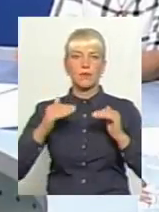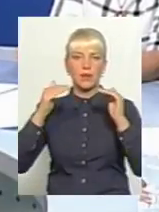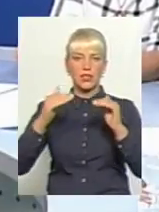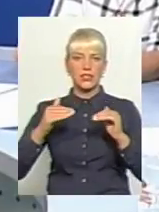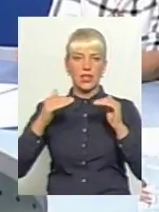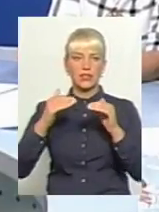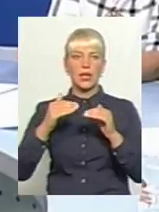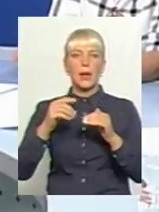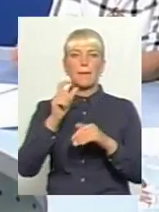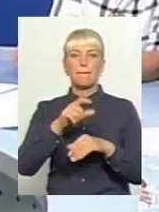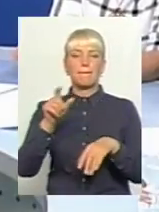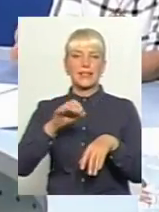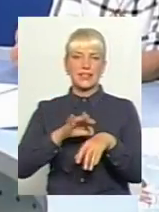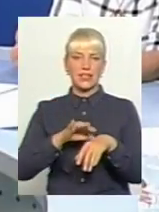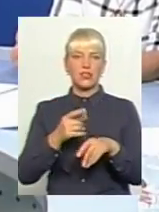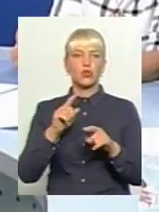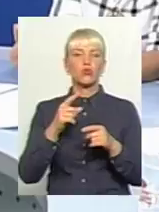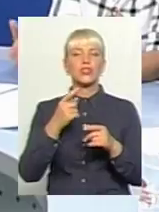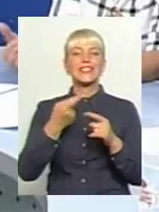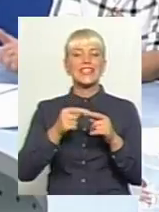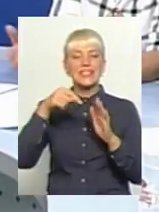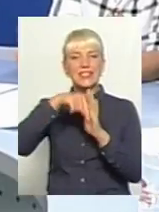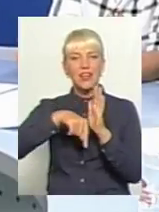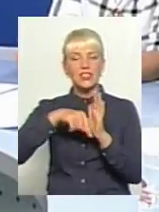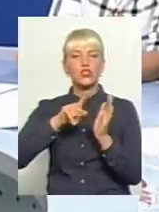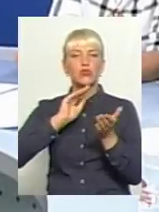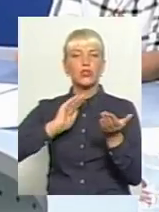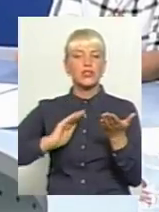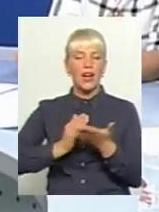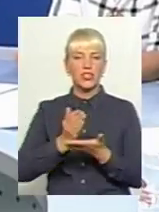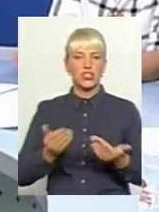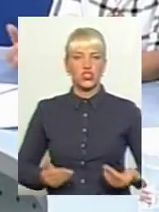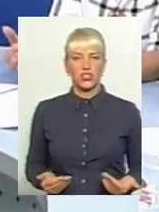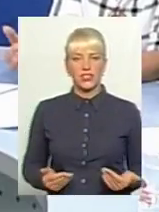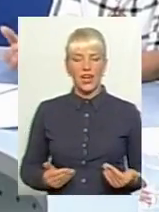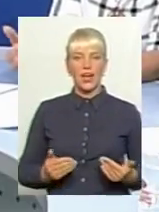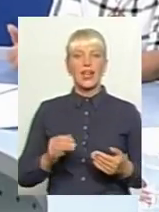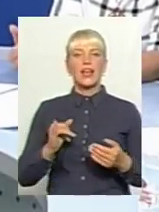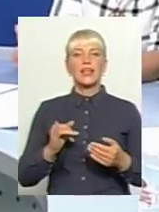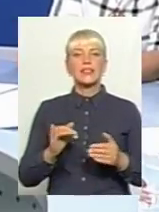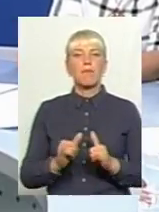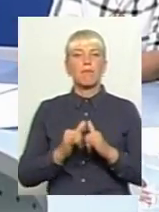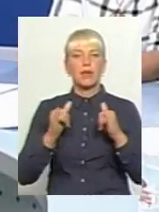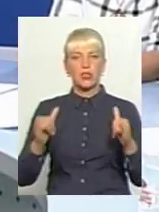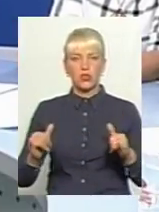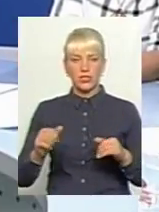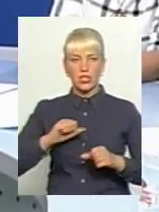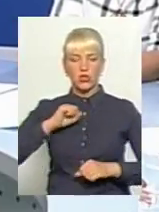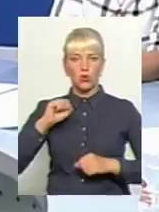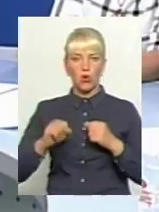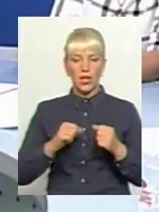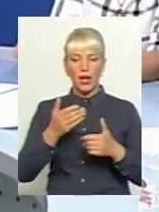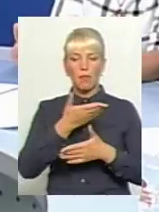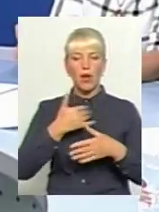життя і якість життя пацієнтів збільшується. Ми сьогодні згадували з колегами, готуючись до ефіру, тобто в нас десь 30